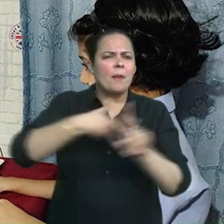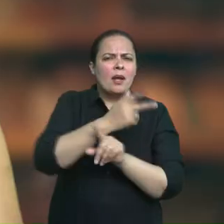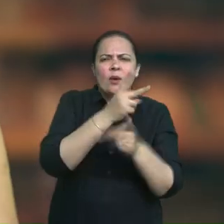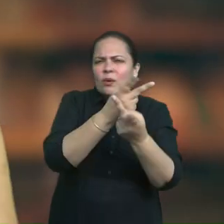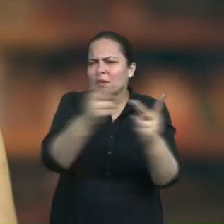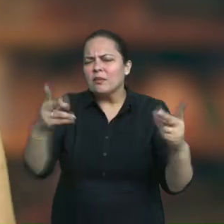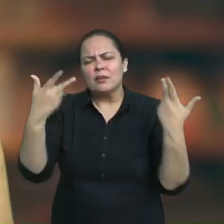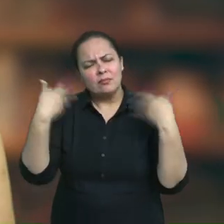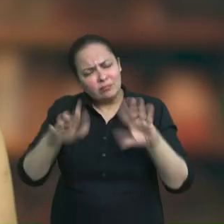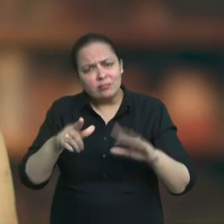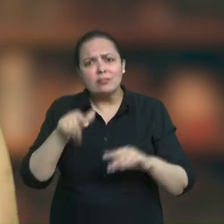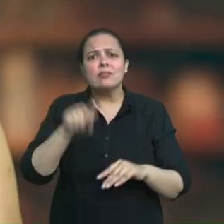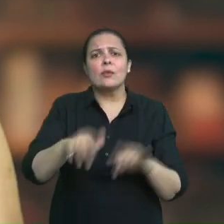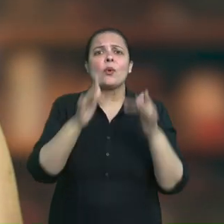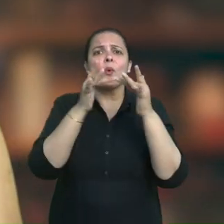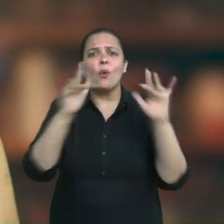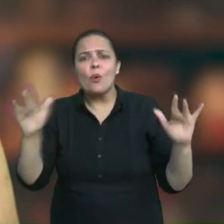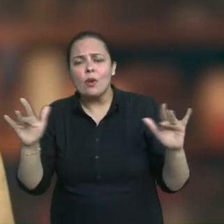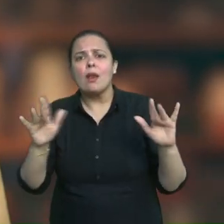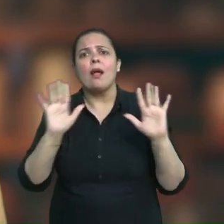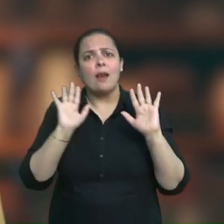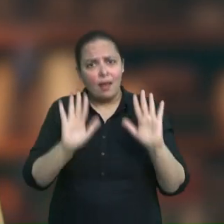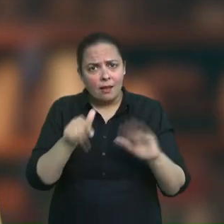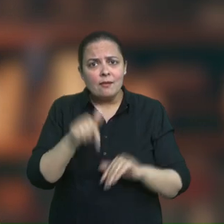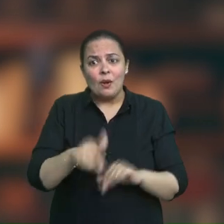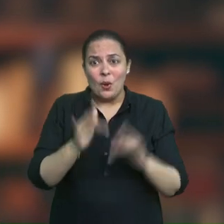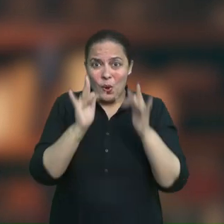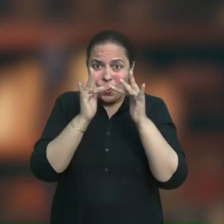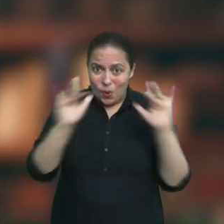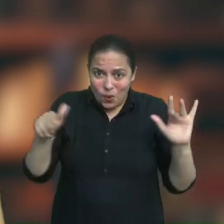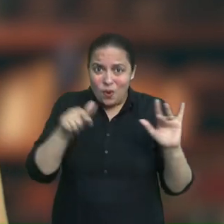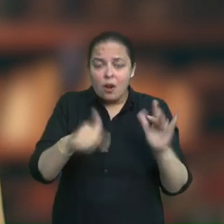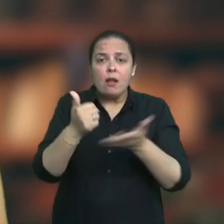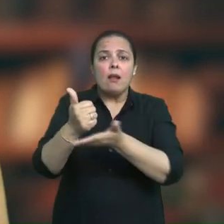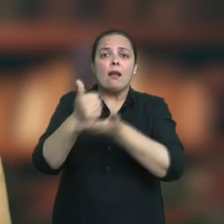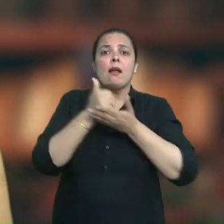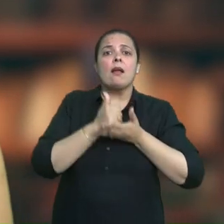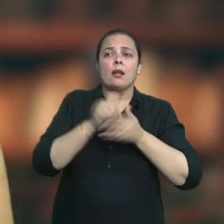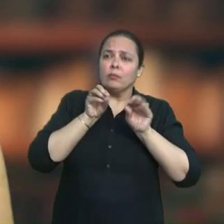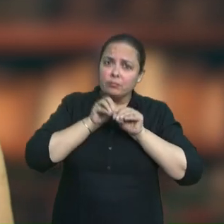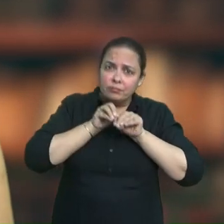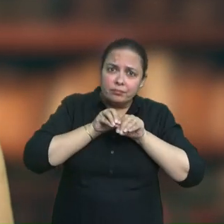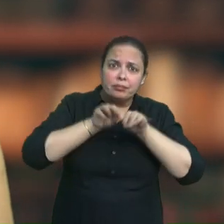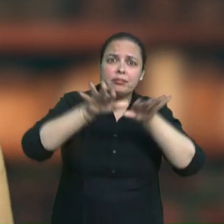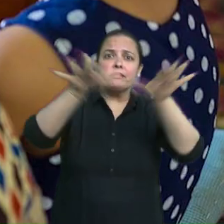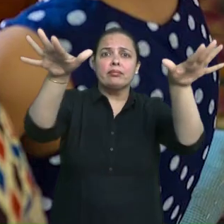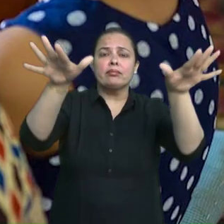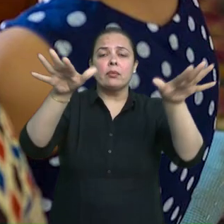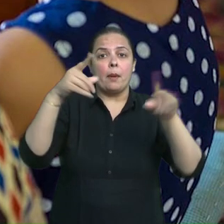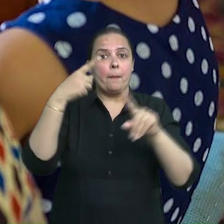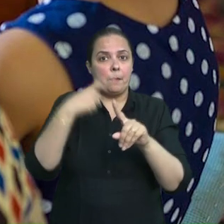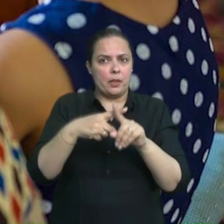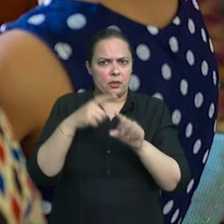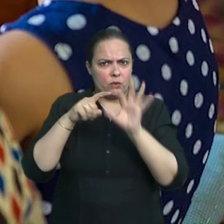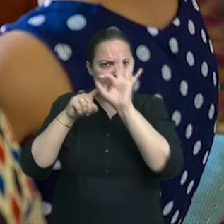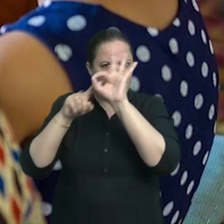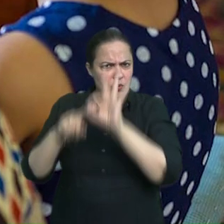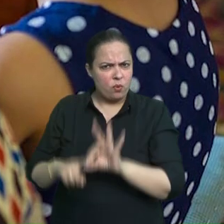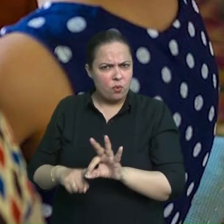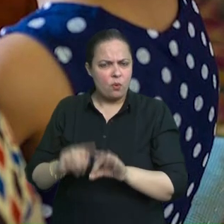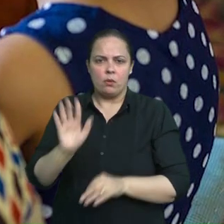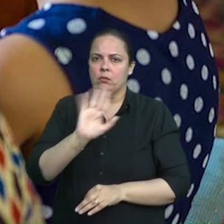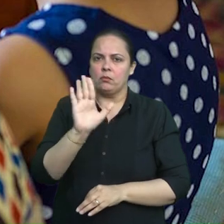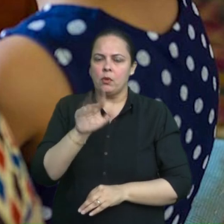हम जानते हैं कि नई तकनीक को अपनाना आपके लिए इतना सरल नहीं है और अचानक इन